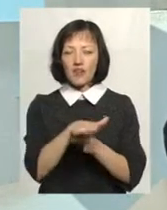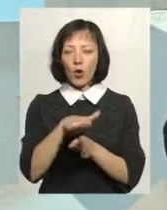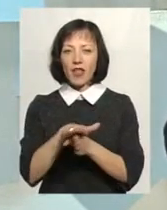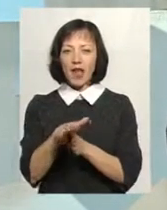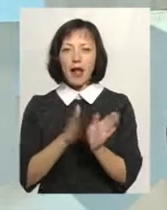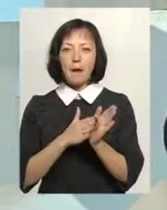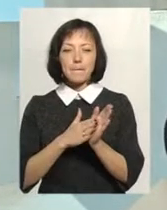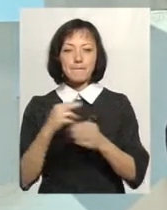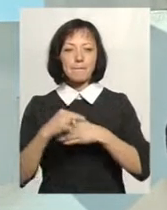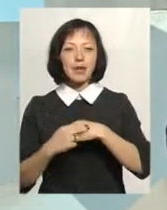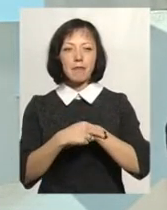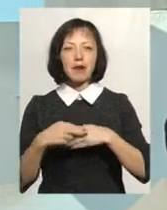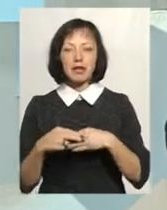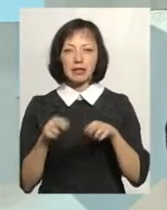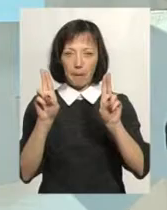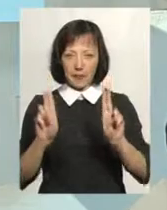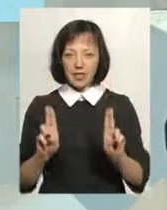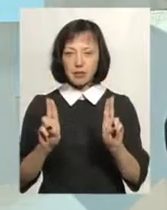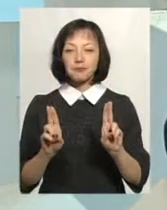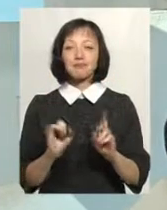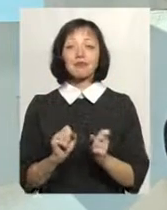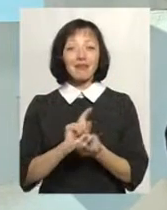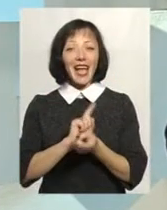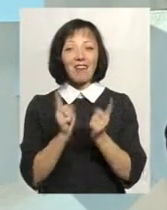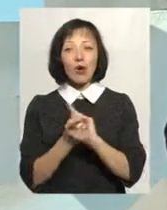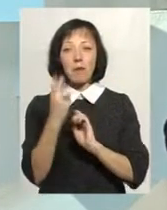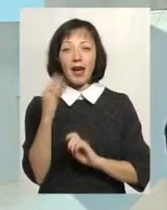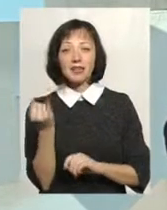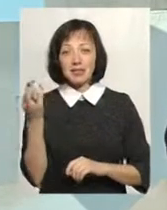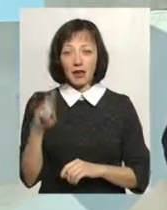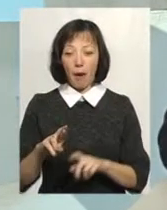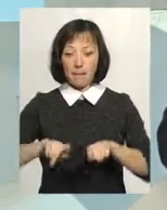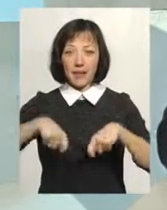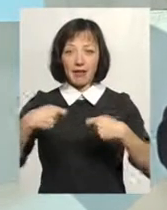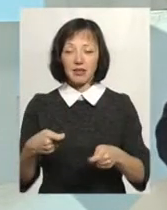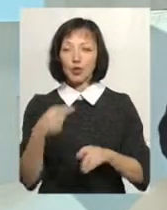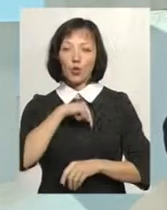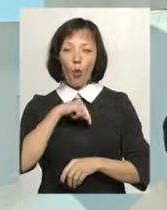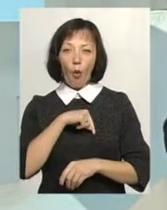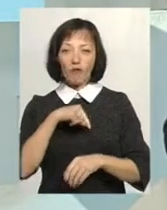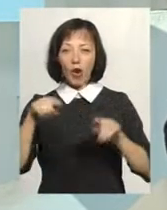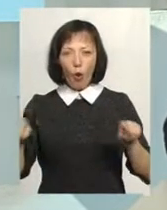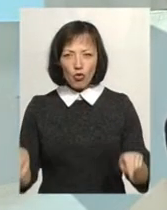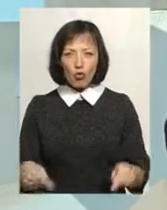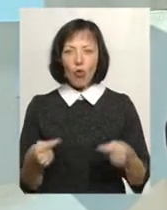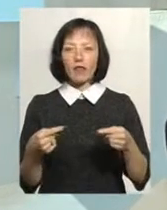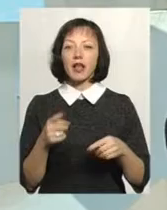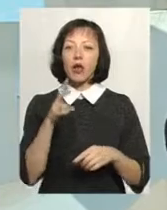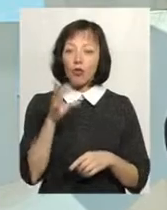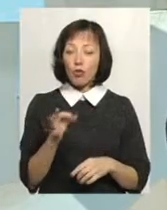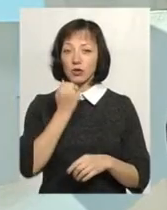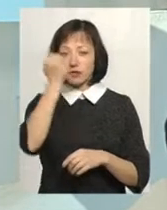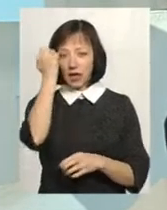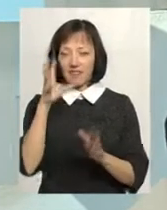біблійних принципів. Реформація принесла не лише духовне оновлення, але завдяки втіленню у житті